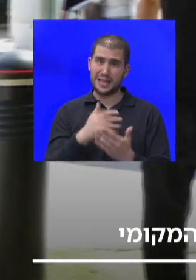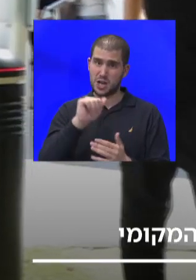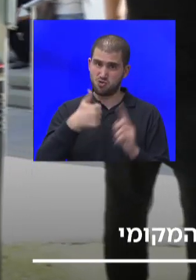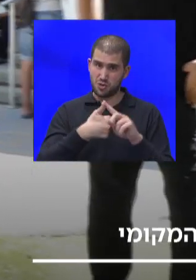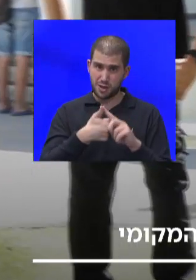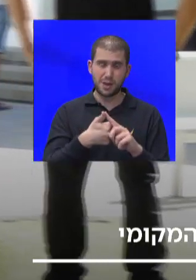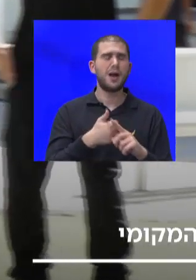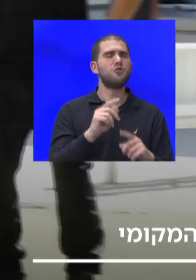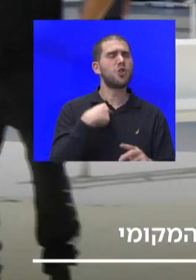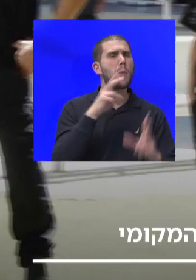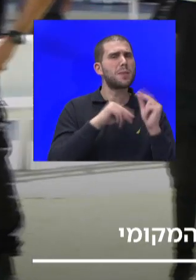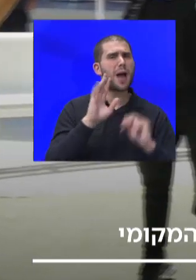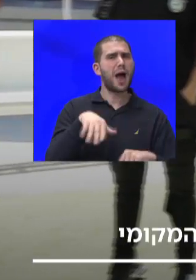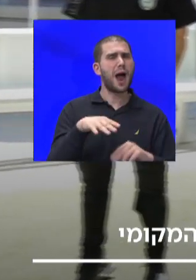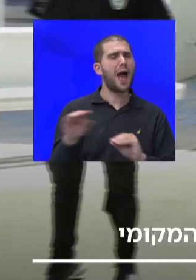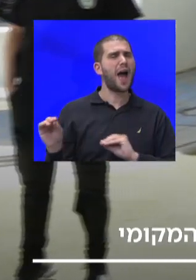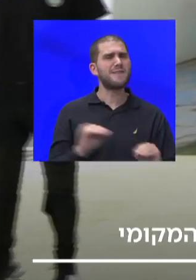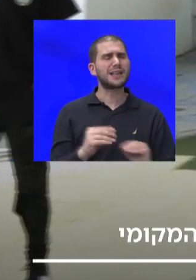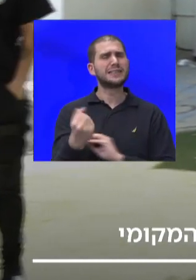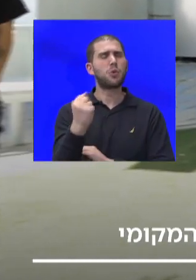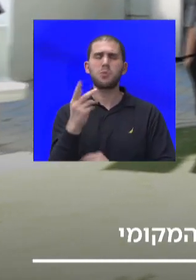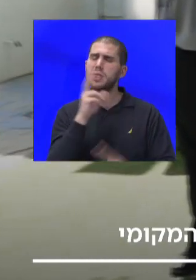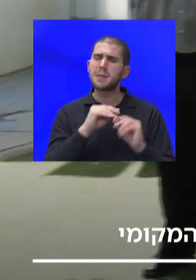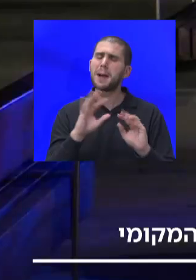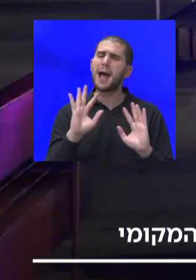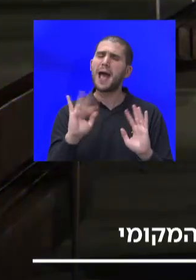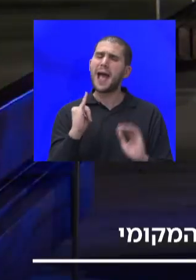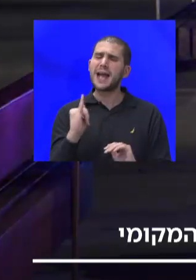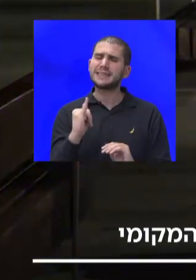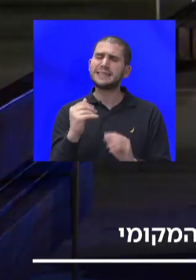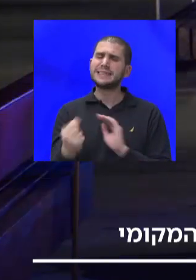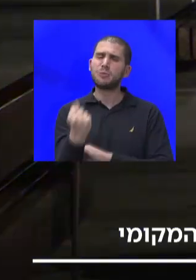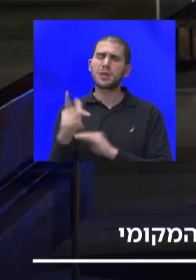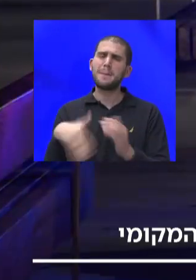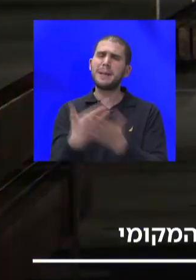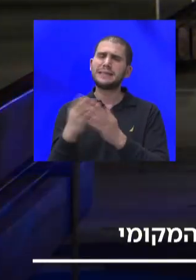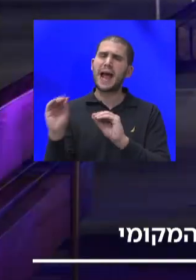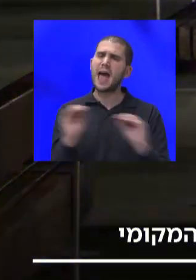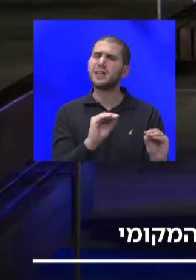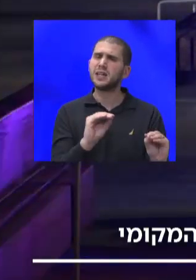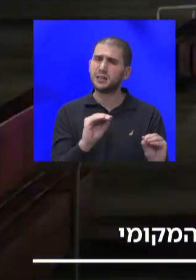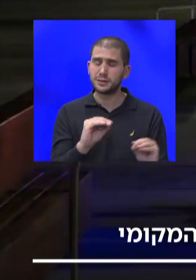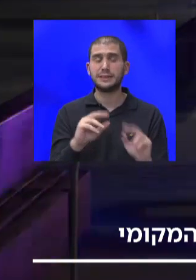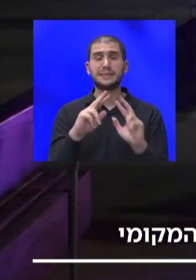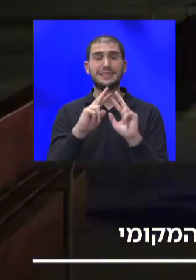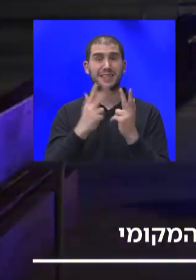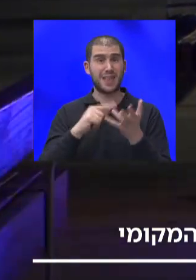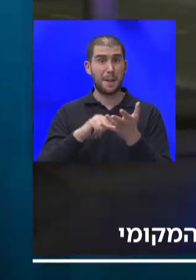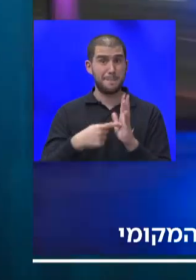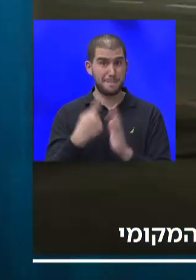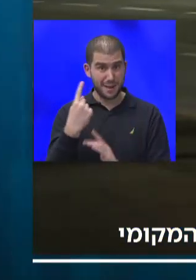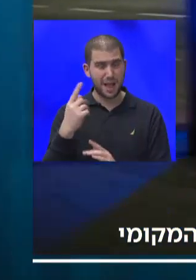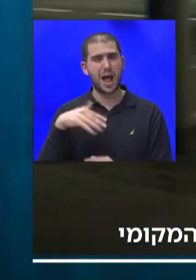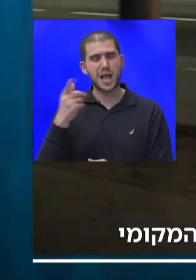העברת סמכויות, בואו נדבר פרקטית. איזה סמכויות אתם מציעים להעביר? צוות, המטרה שלו, אחרי שהוא הצביע על הכיוונים,